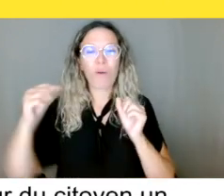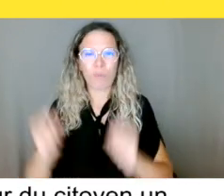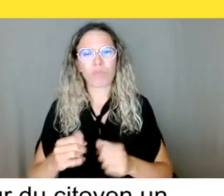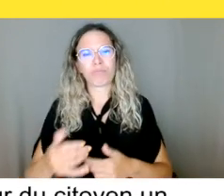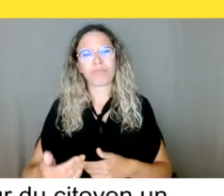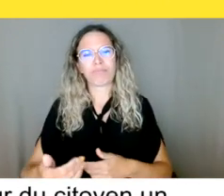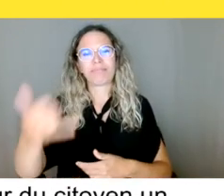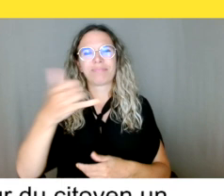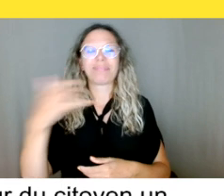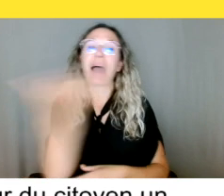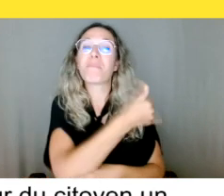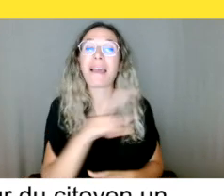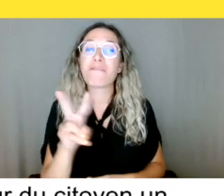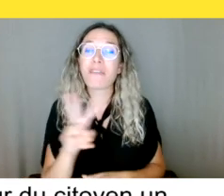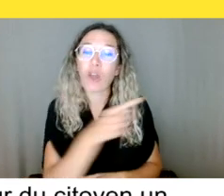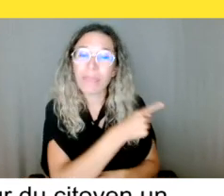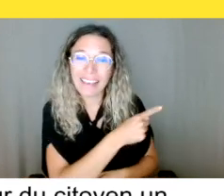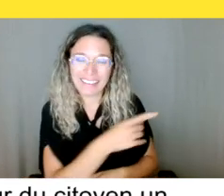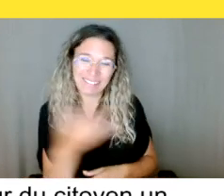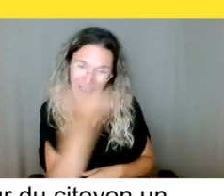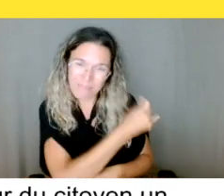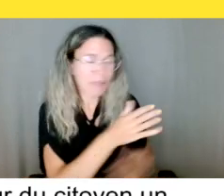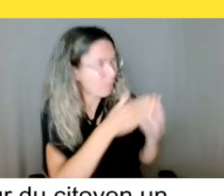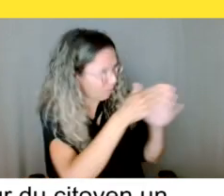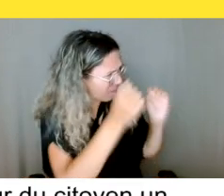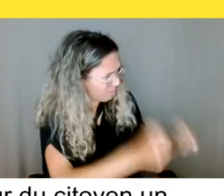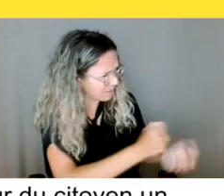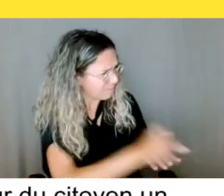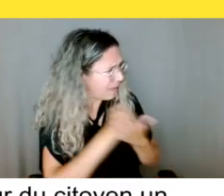aussi qui peut vous guider là-dedans, mais il est là en tant que bénévole.